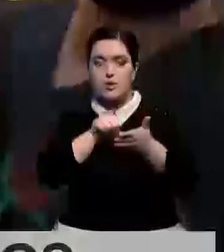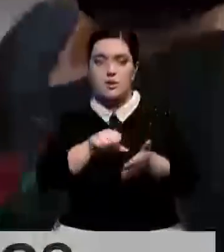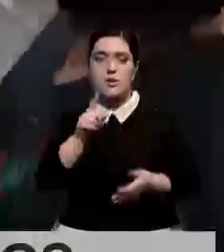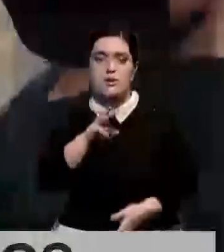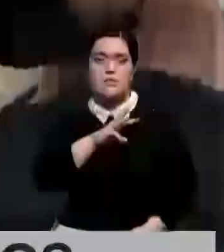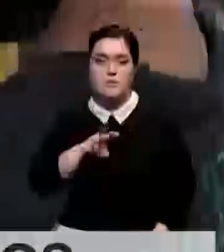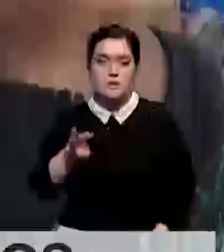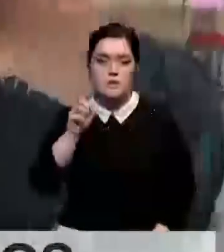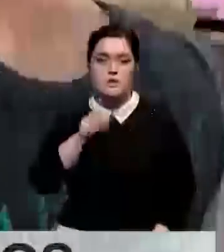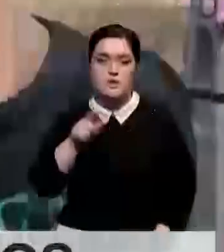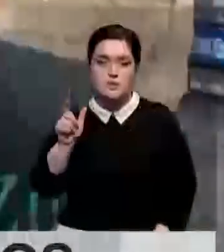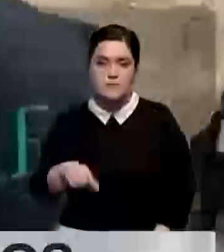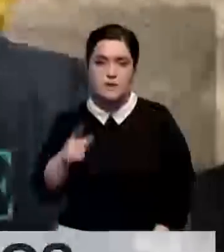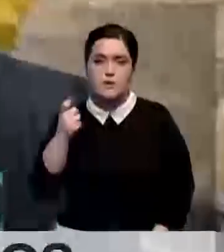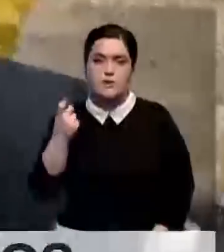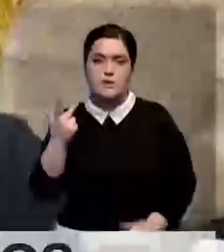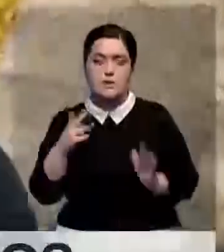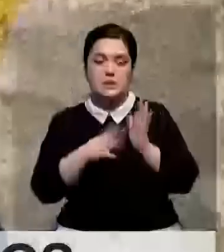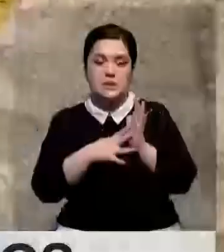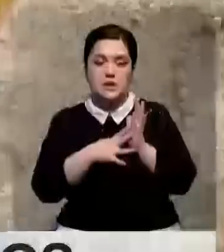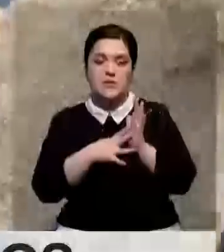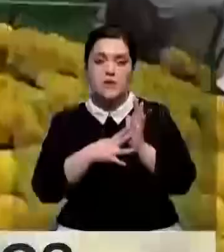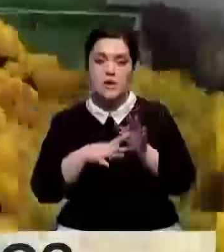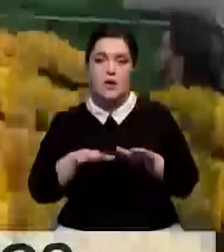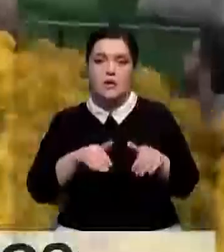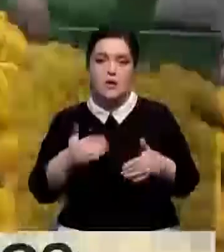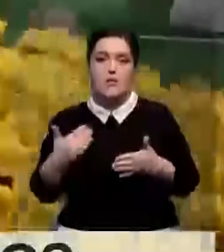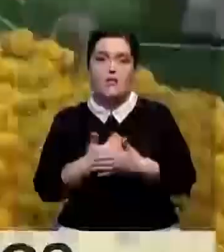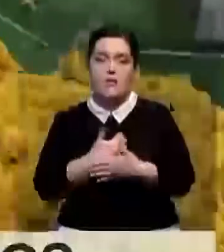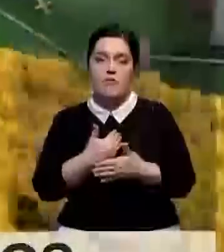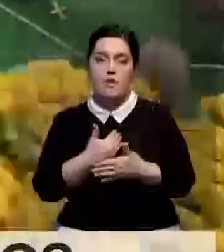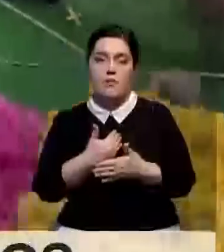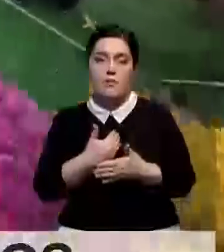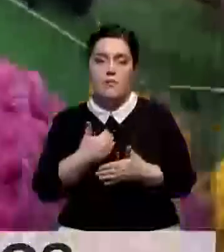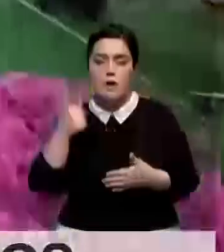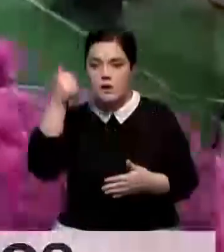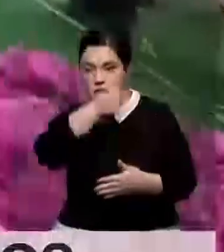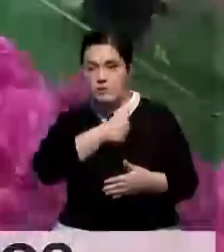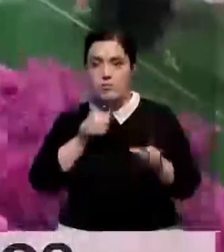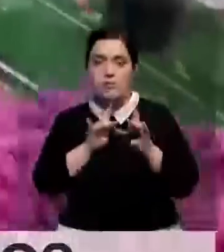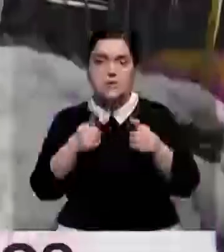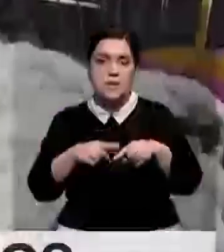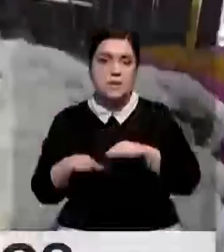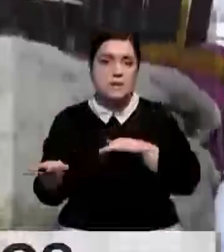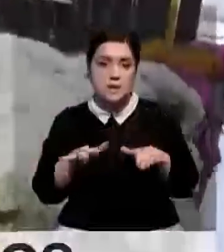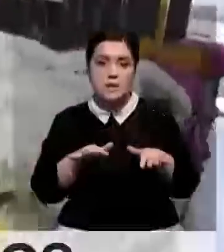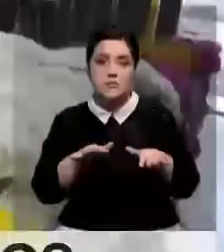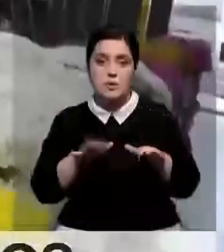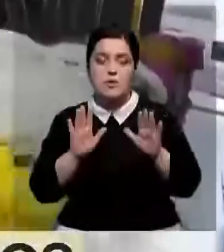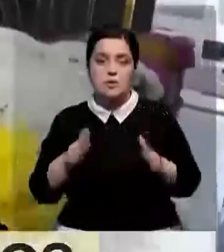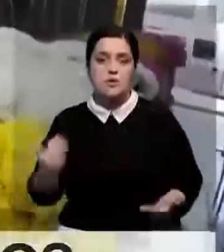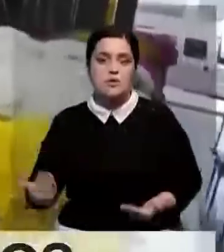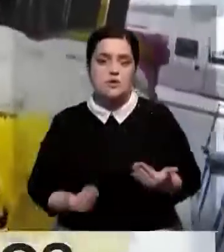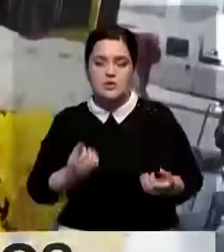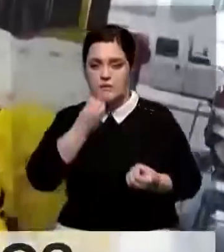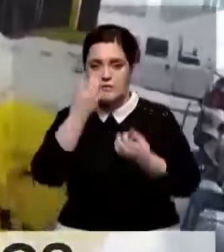В них ежегодно принимает участие больше миллиона человек. Это будет уже 139-й парад в новом году. По словам организаторов, в